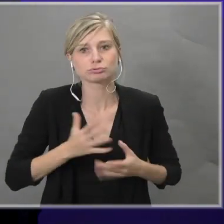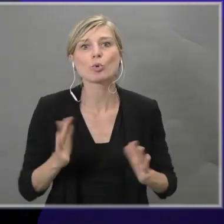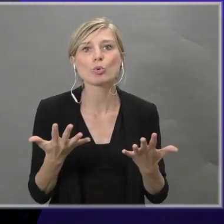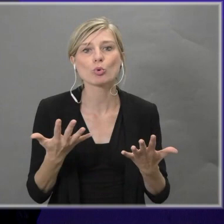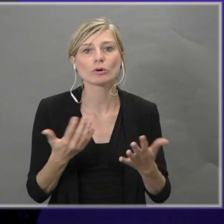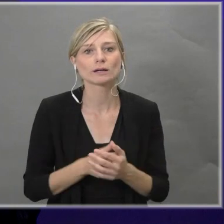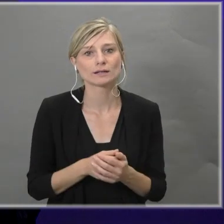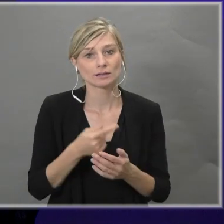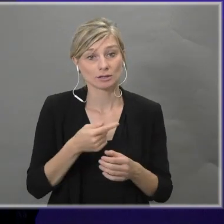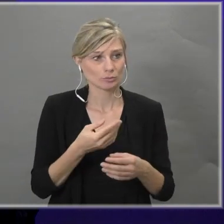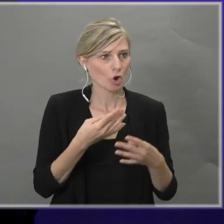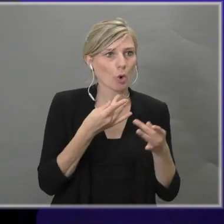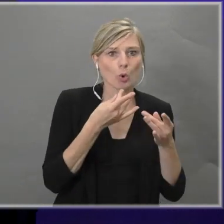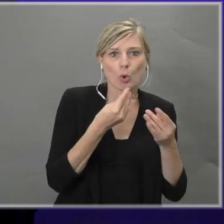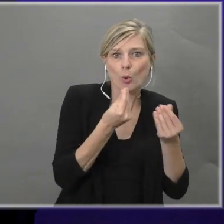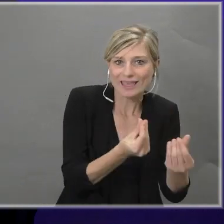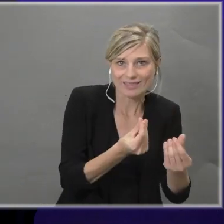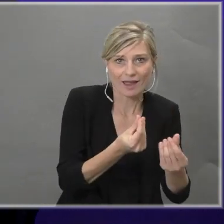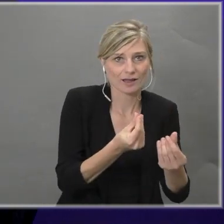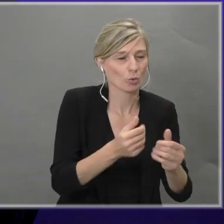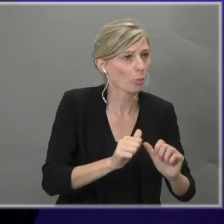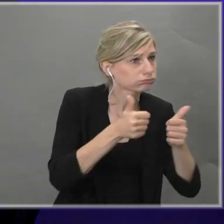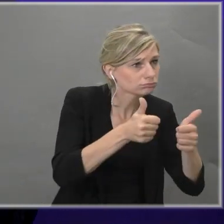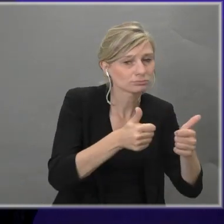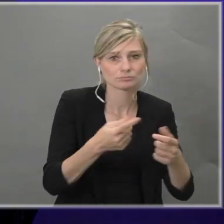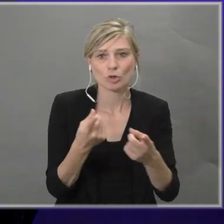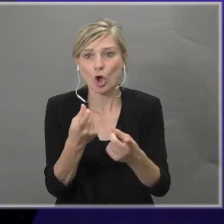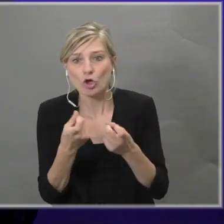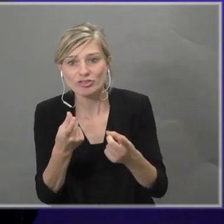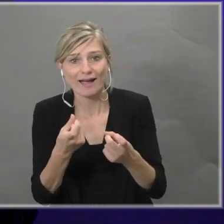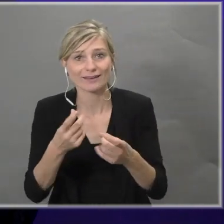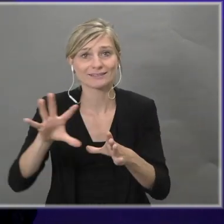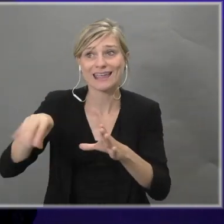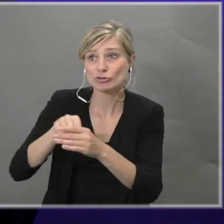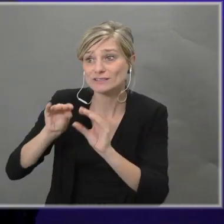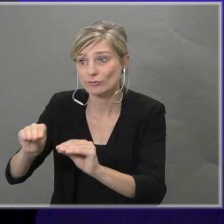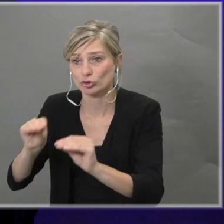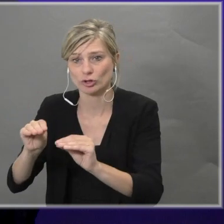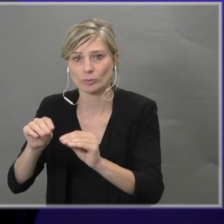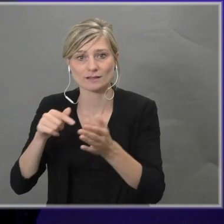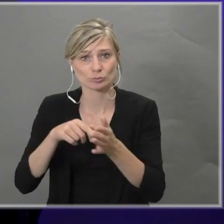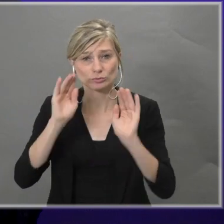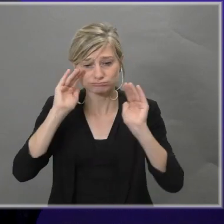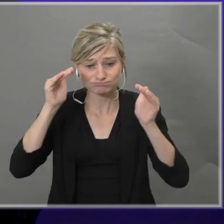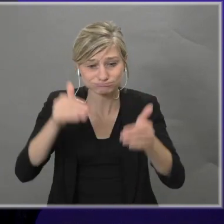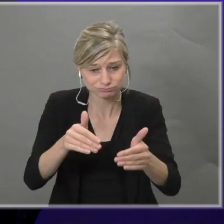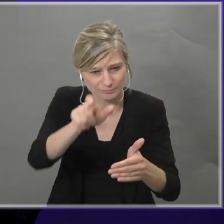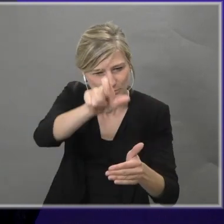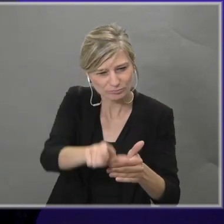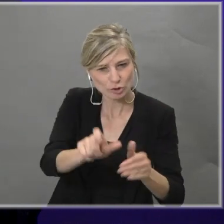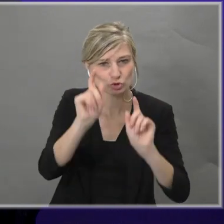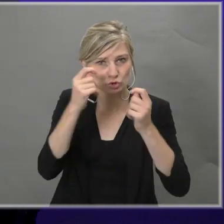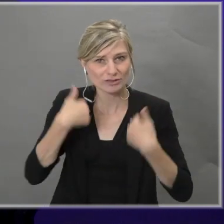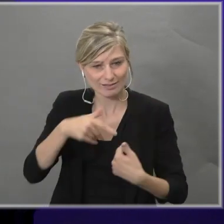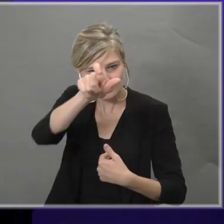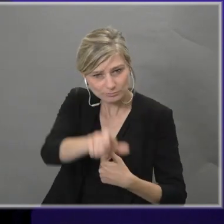Kwaliteitsvol, uitdagend en inclusief onderwijs. Met aandacht voor de individuele student, zodat iedereen dezelfde kansen kan krijgen